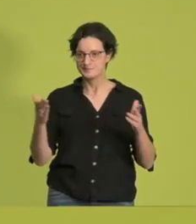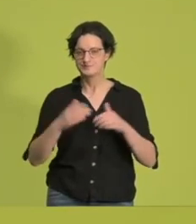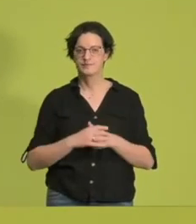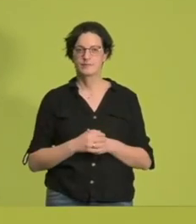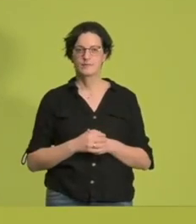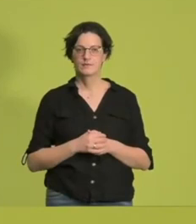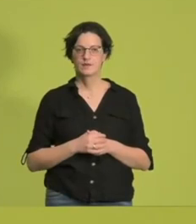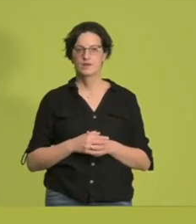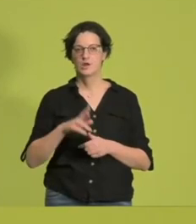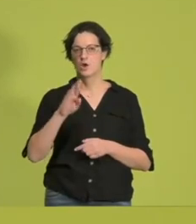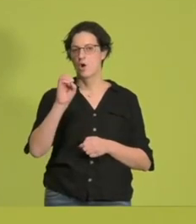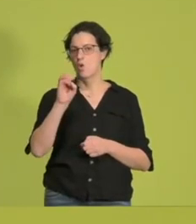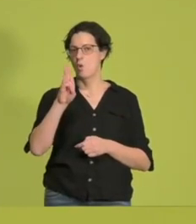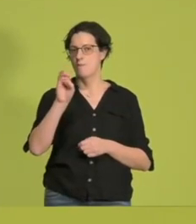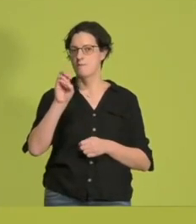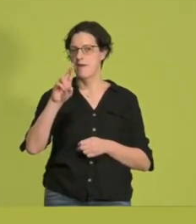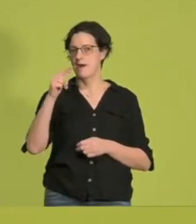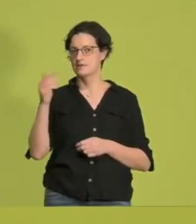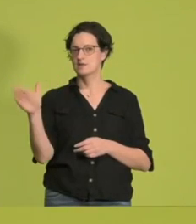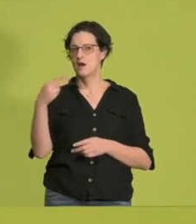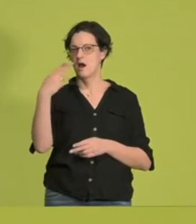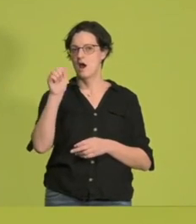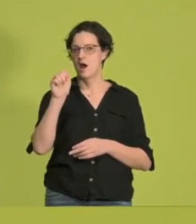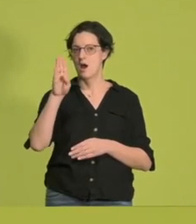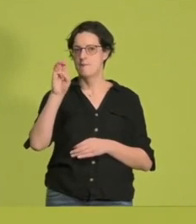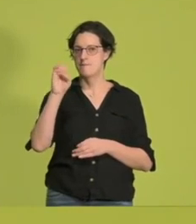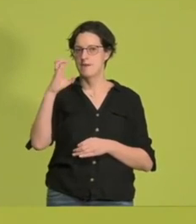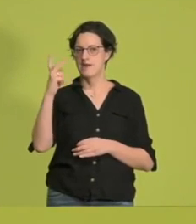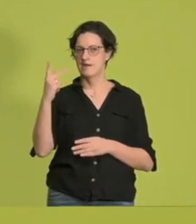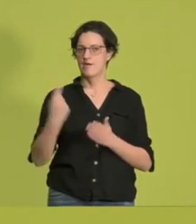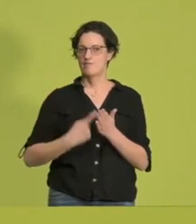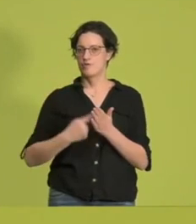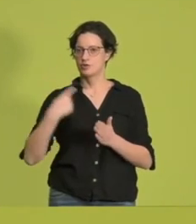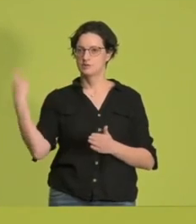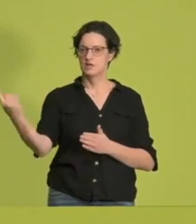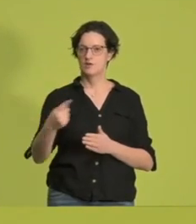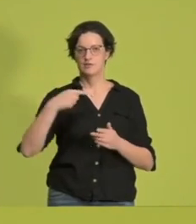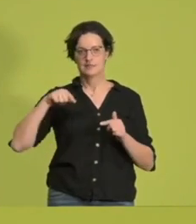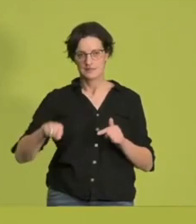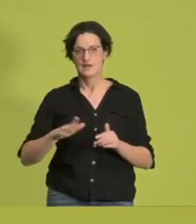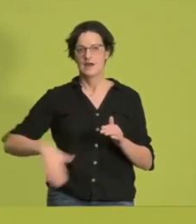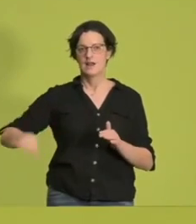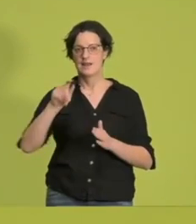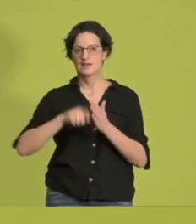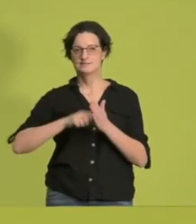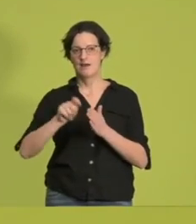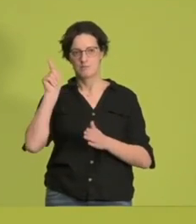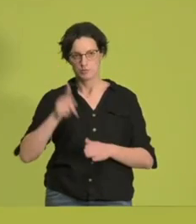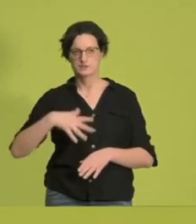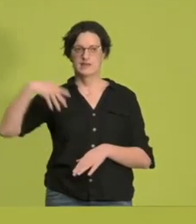Robert Habeck, so ist es heute in den Zeitungen zu lesen, fordert uns auf, diese Landtagswahl zu gewinnen, dass wir